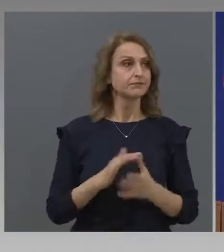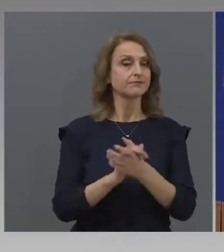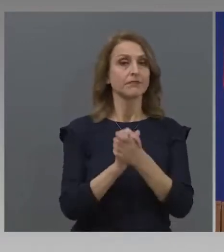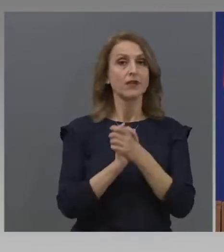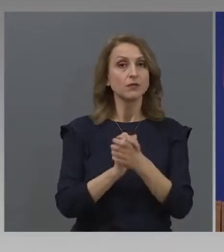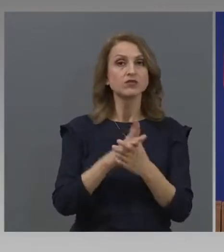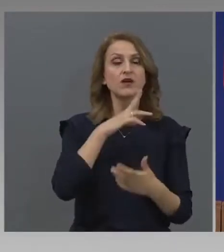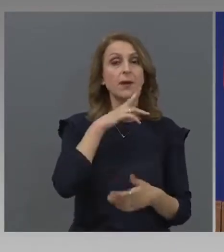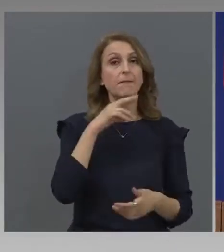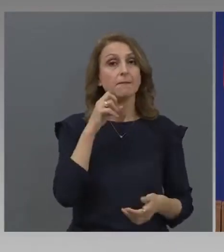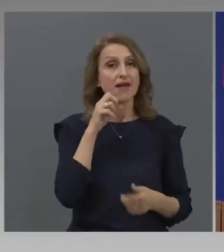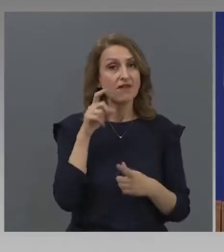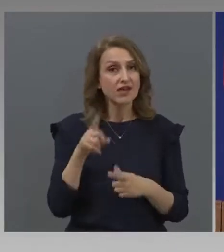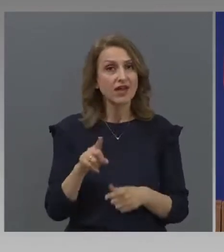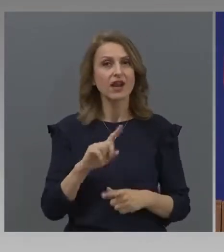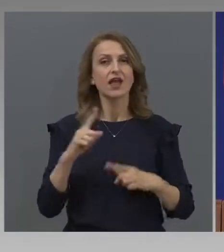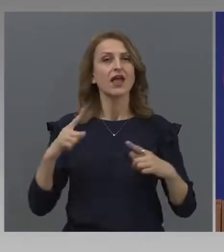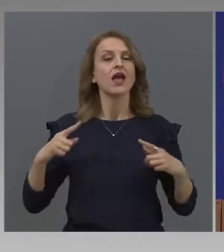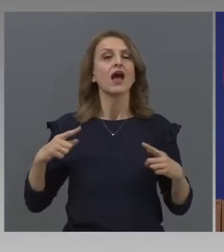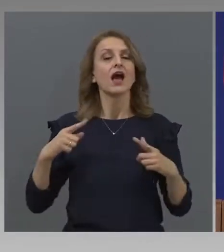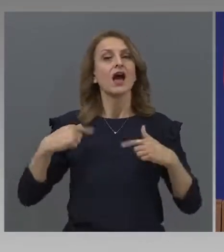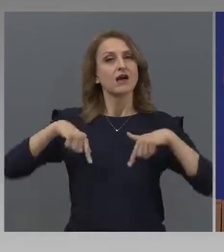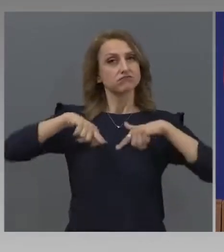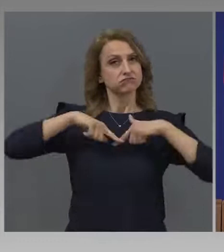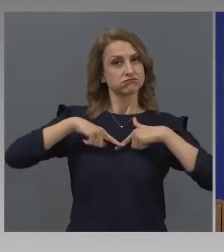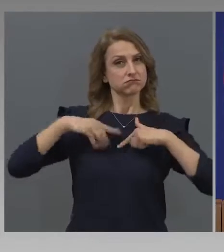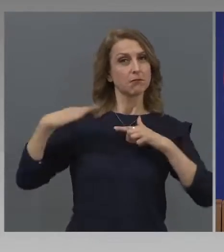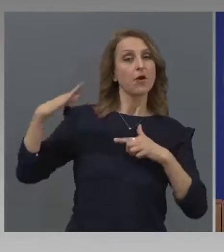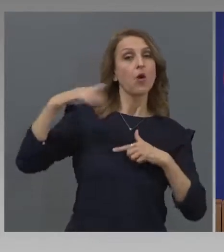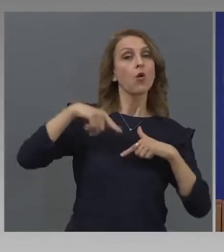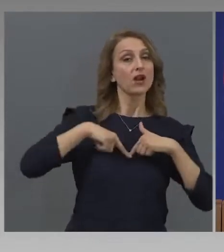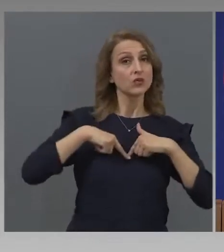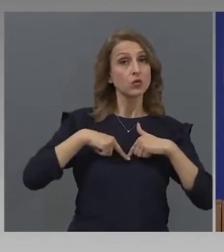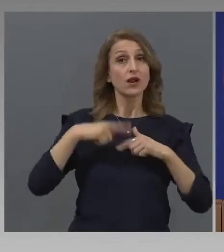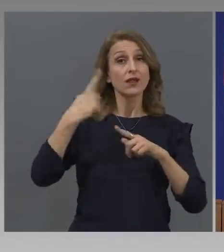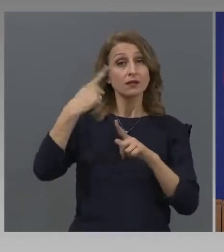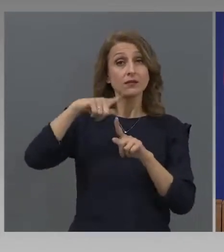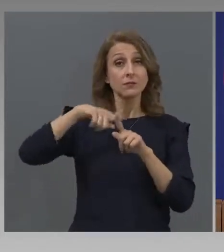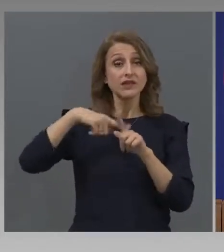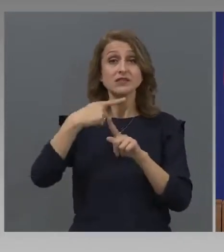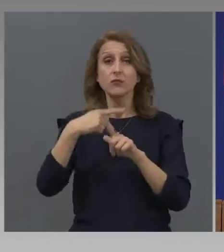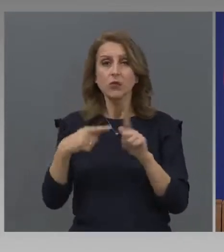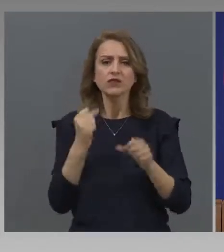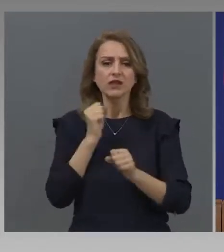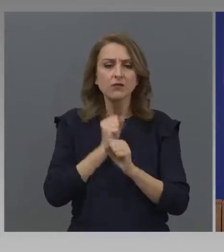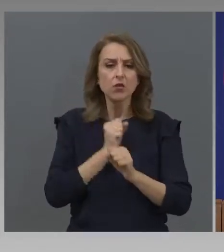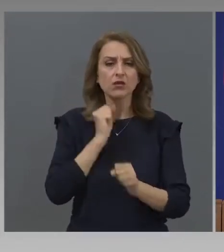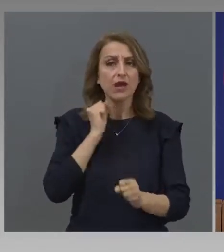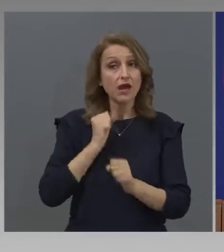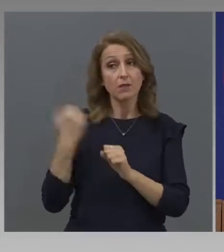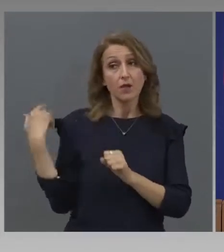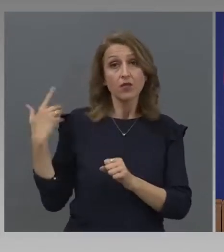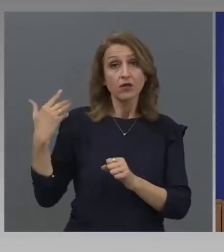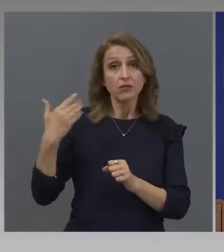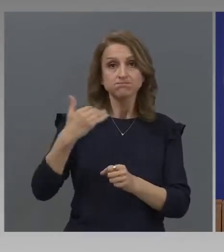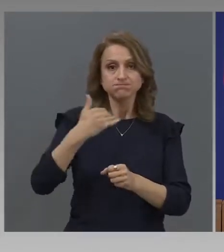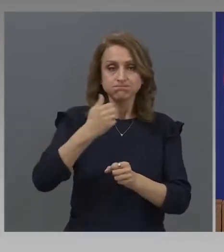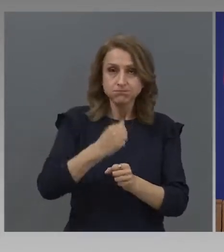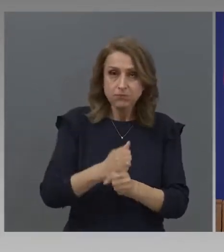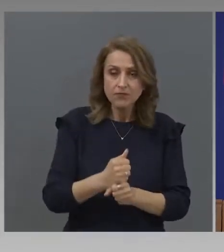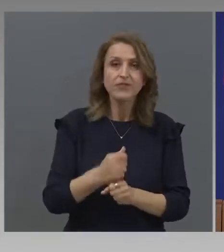МВР и ръководството на Върховна кассиона прокуратура, защото месец и половина работиха, имаха,